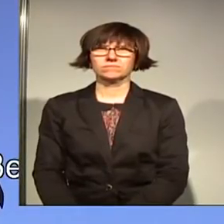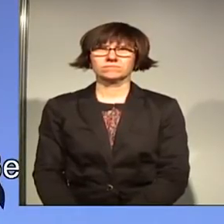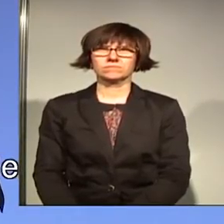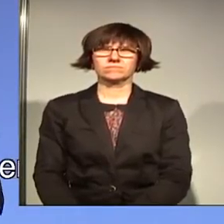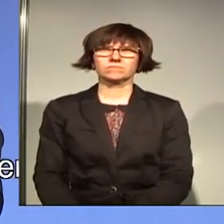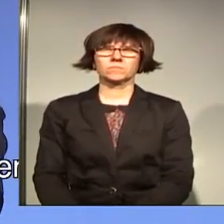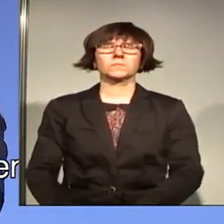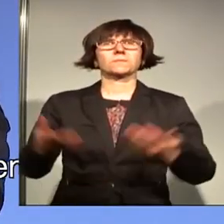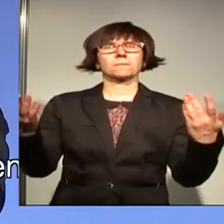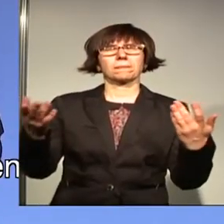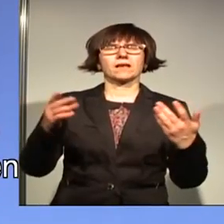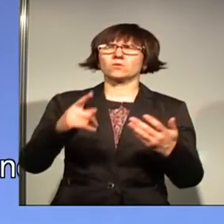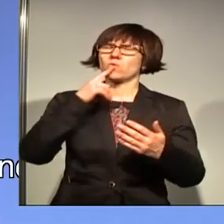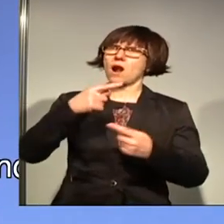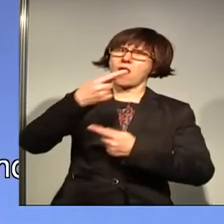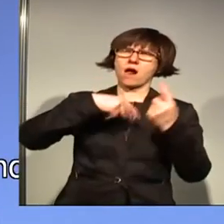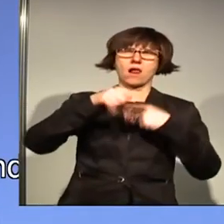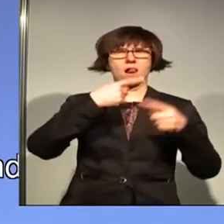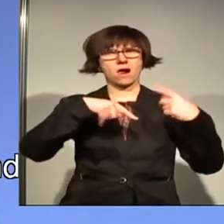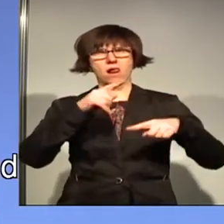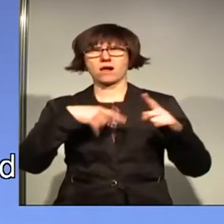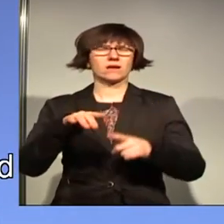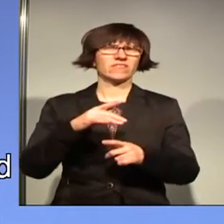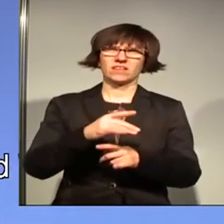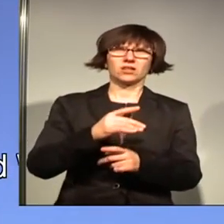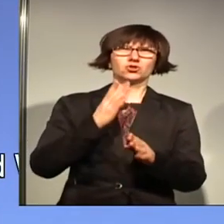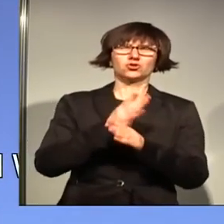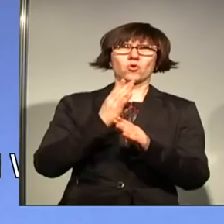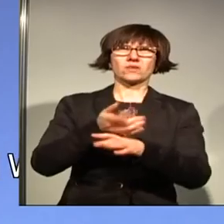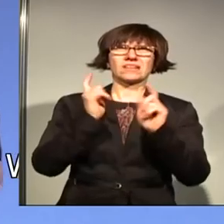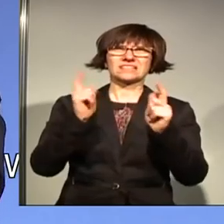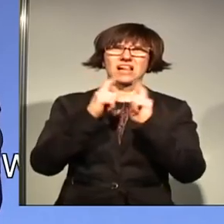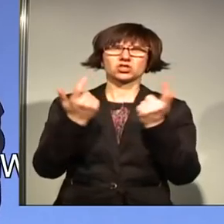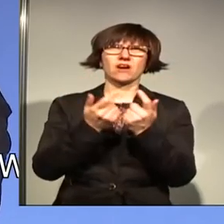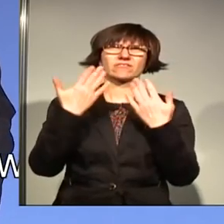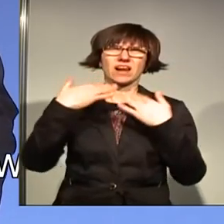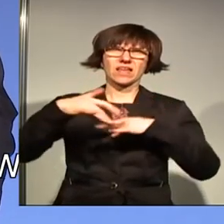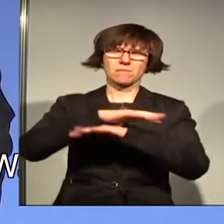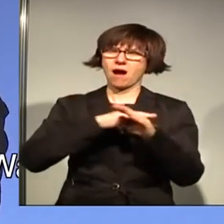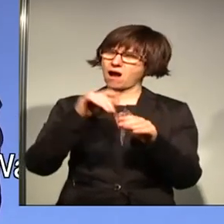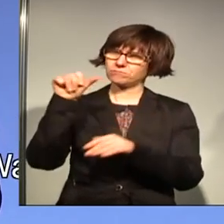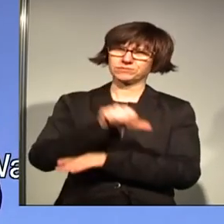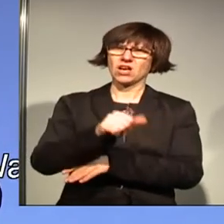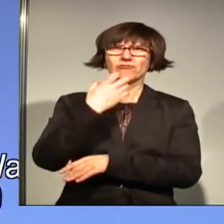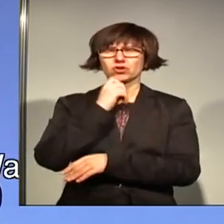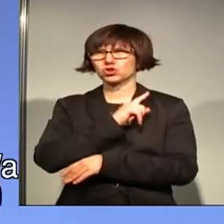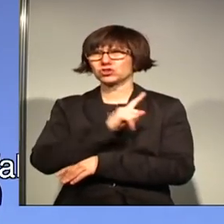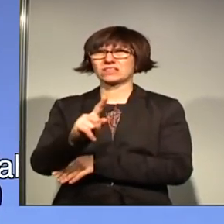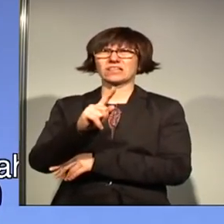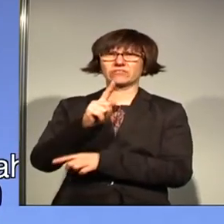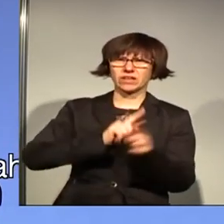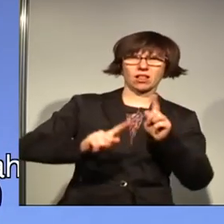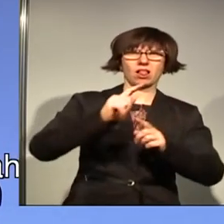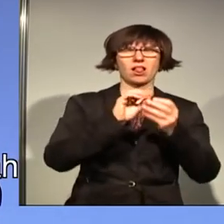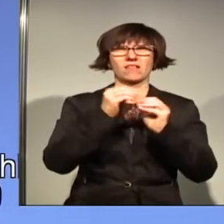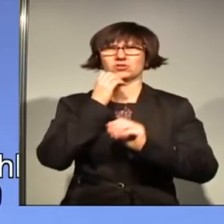Platter Populismus, liebe Genossinnen und Genossen, vergiftet das gesellschaftliche Klima. Diese Auseinandersetzung werde ich nicht aus dem Weg gehen, das kann ich euch